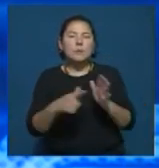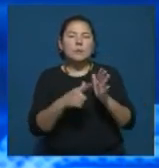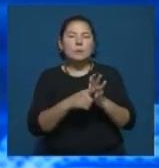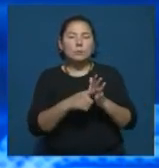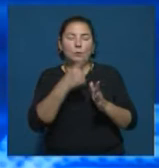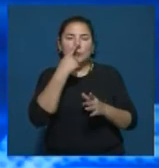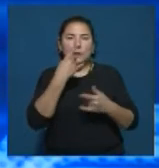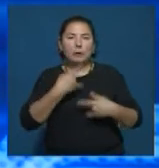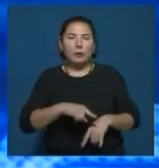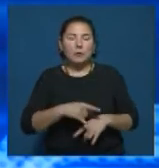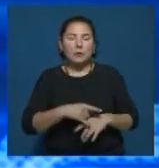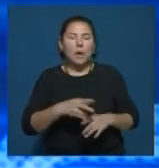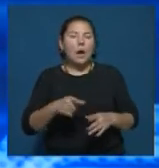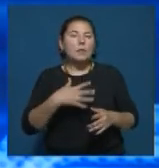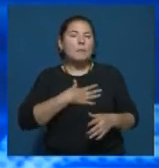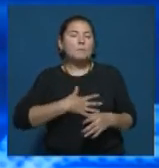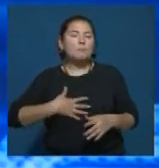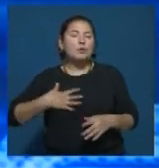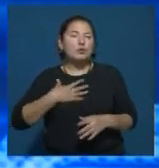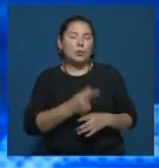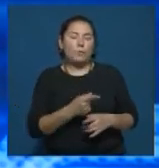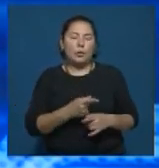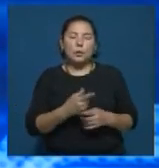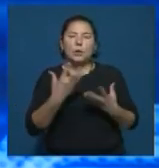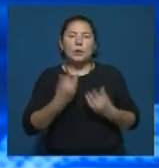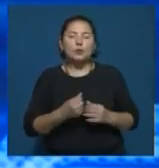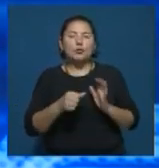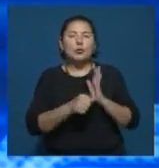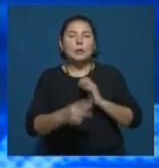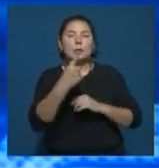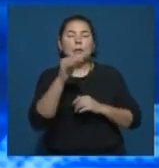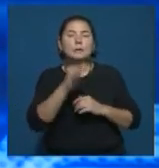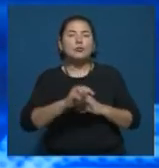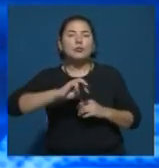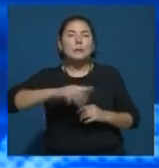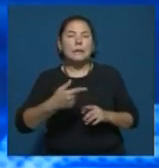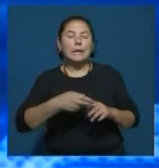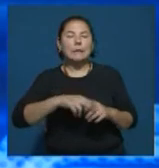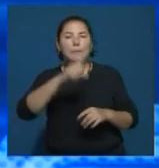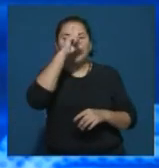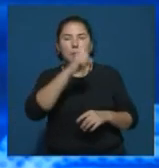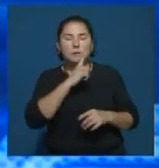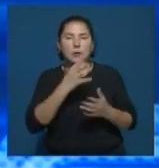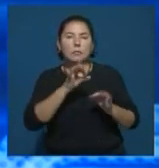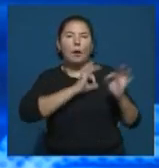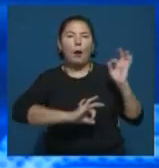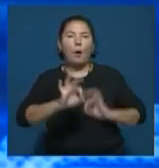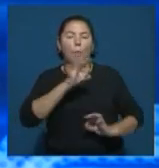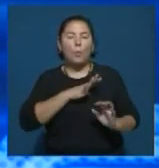подходе. Сегодня они переживают не самые лучшие дни. 61 тысячи тенге – это ежемесячный доход. От